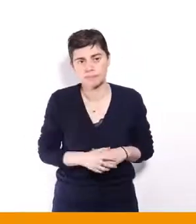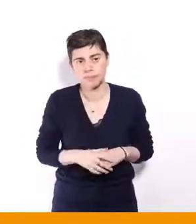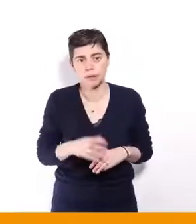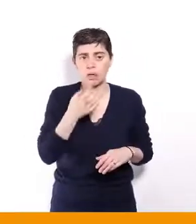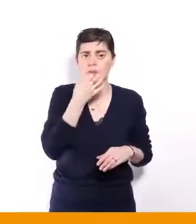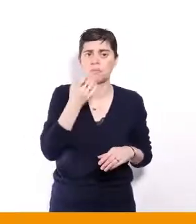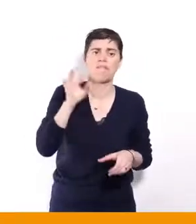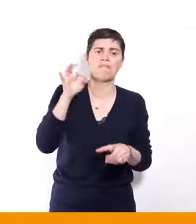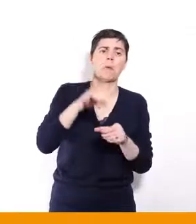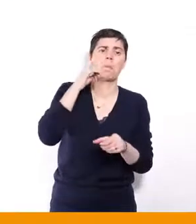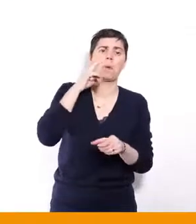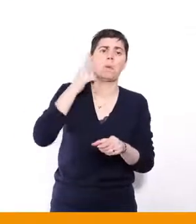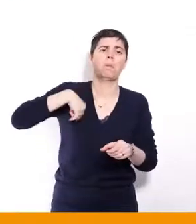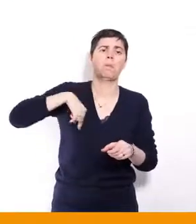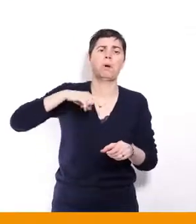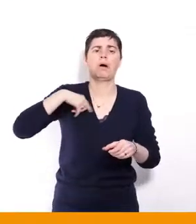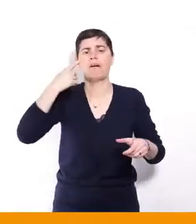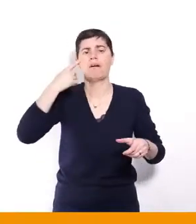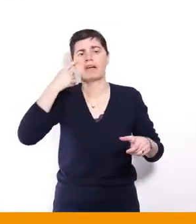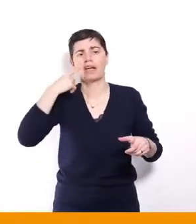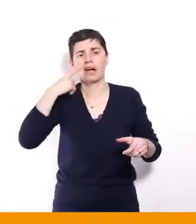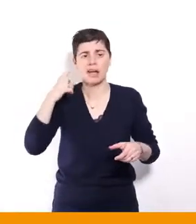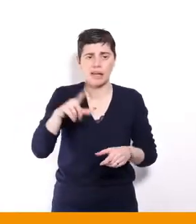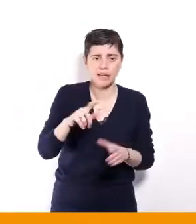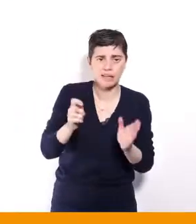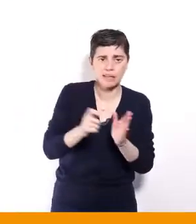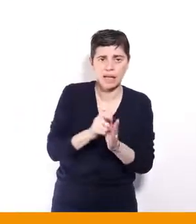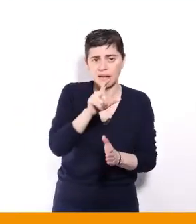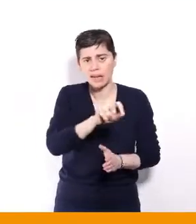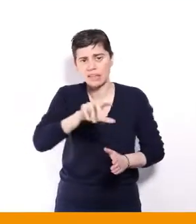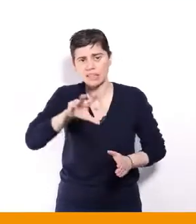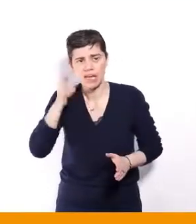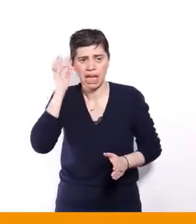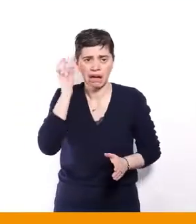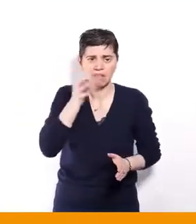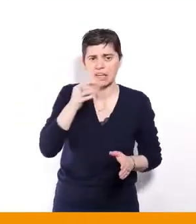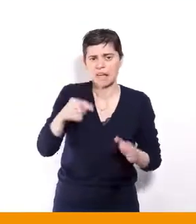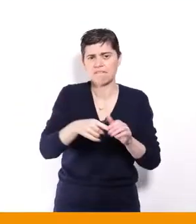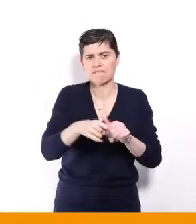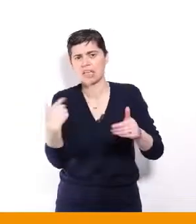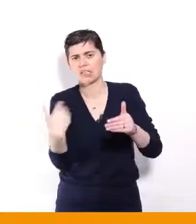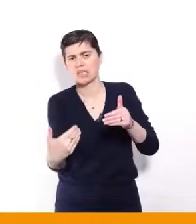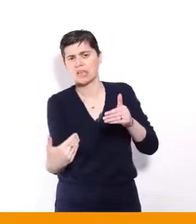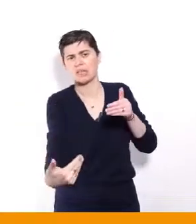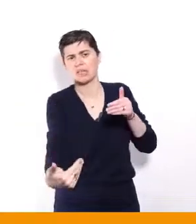moi et puis vous vous révérez le 25 avril, je ferai ci, je ferai ça, etc.